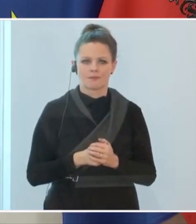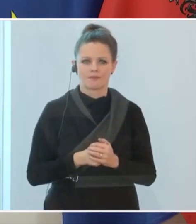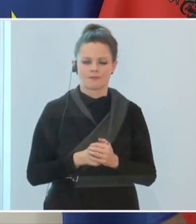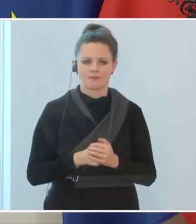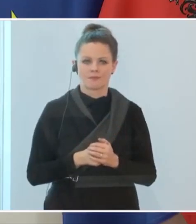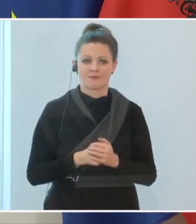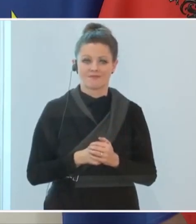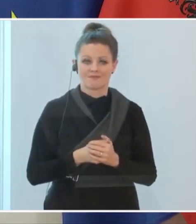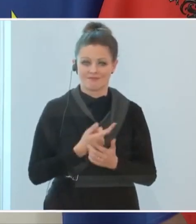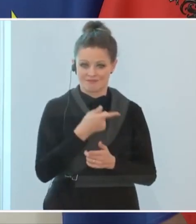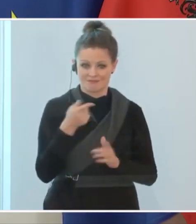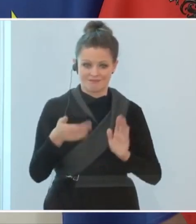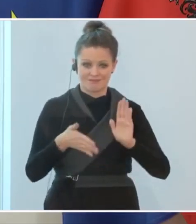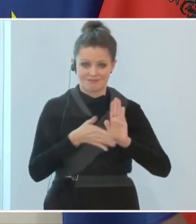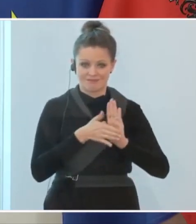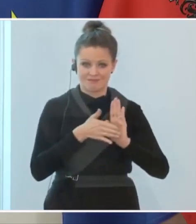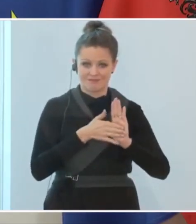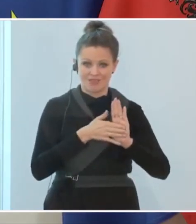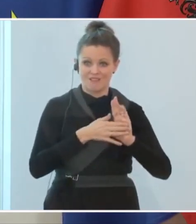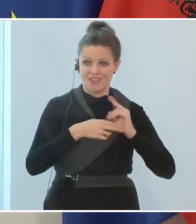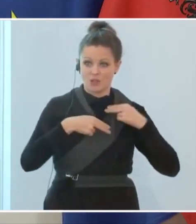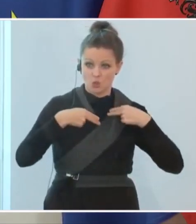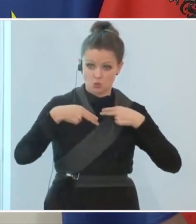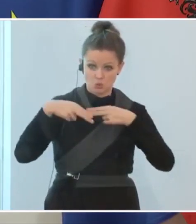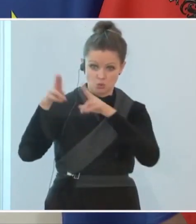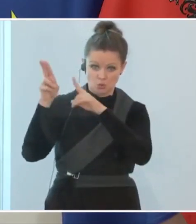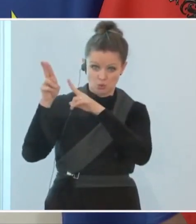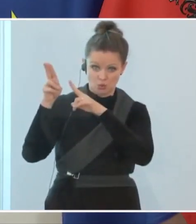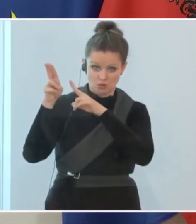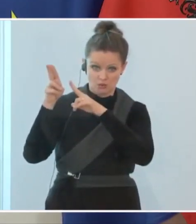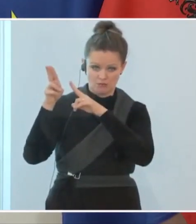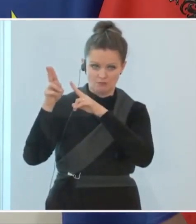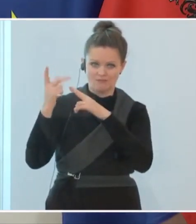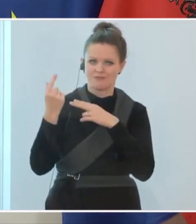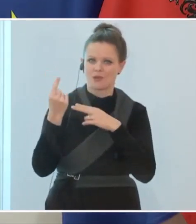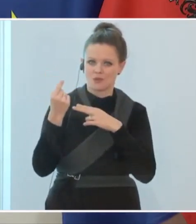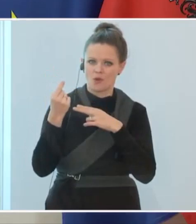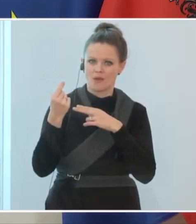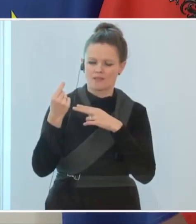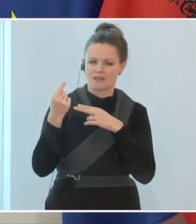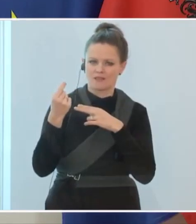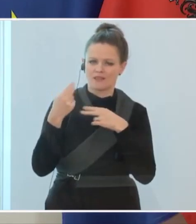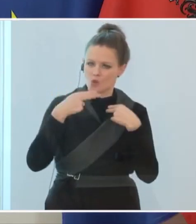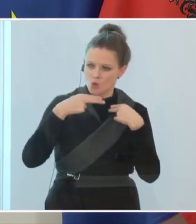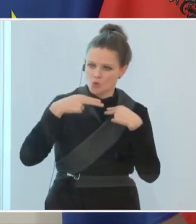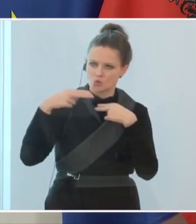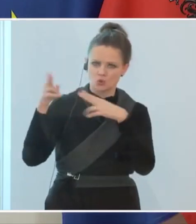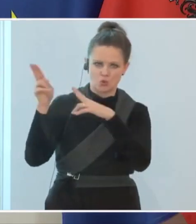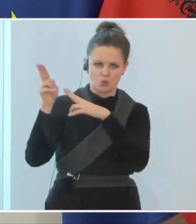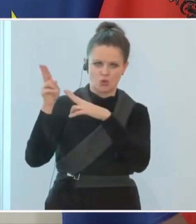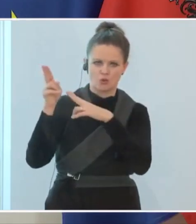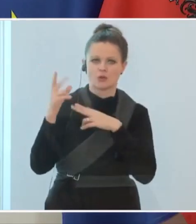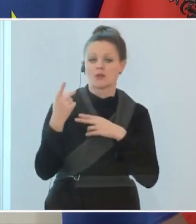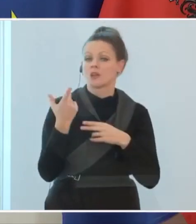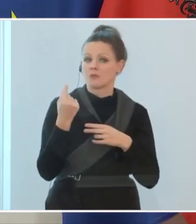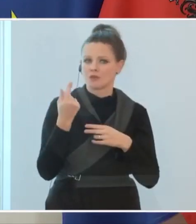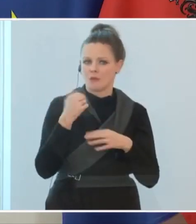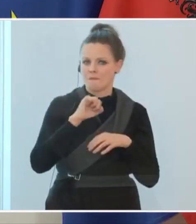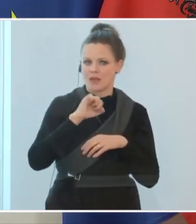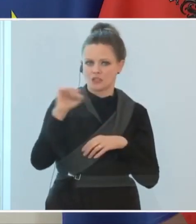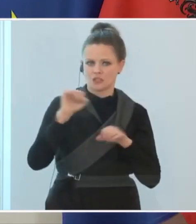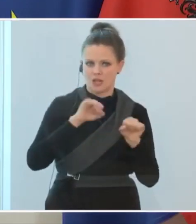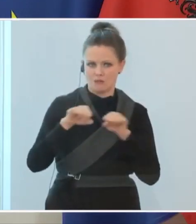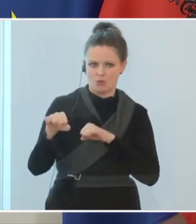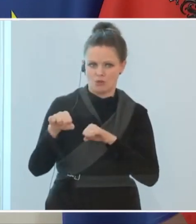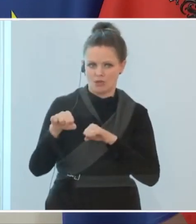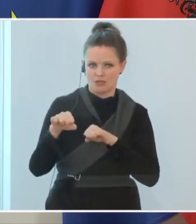nachweisen können, dass sie ausreisen, das heißt, dass sie einen Weg nehmen, um das Land wieder zu verlassen, dann ist das schneller möglich